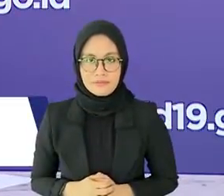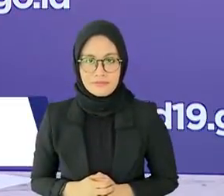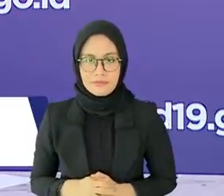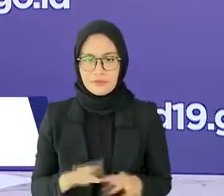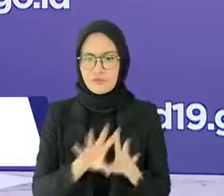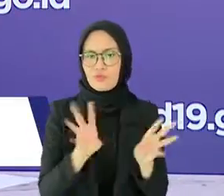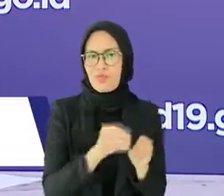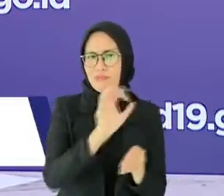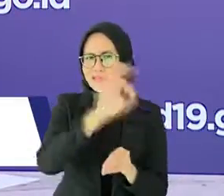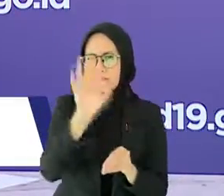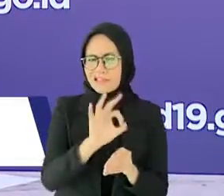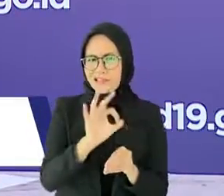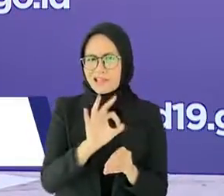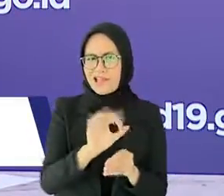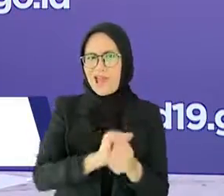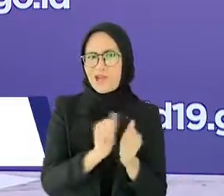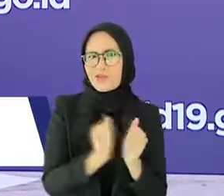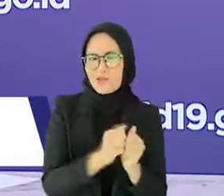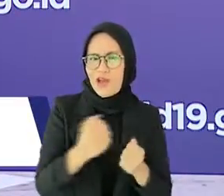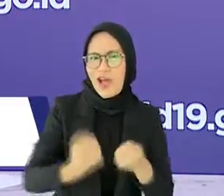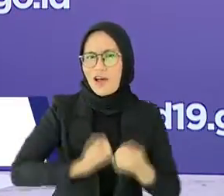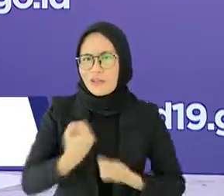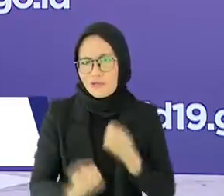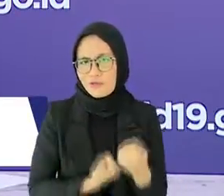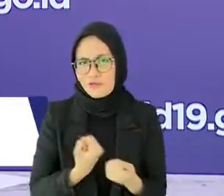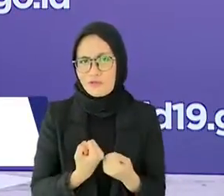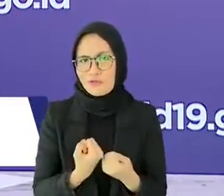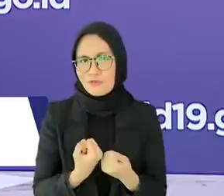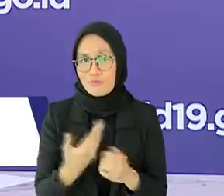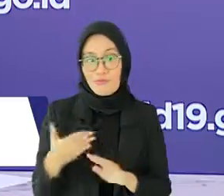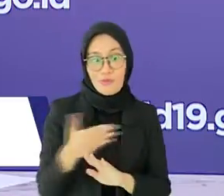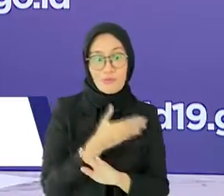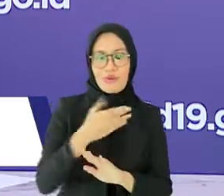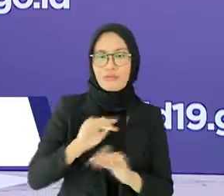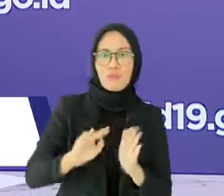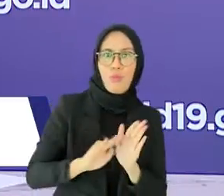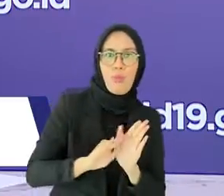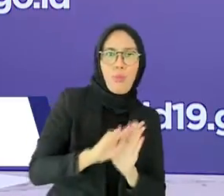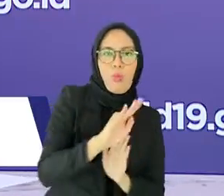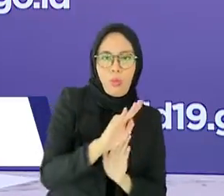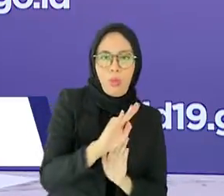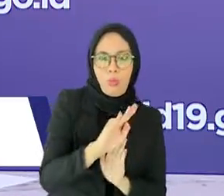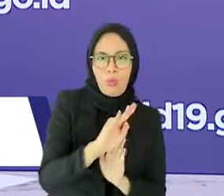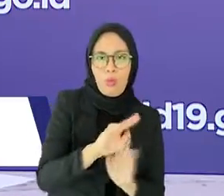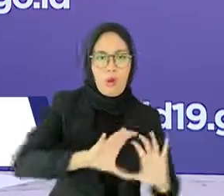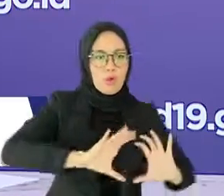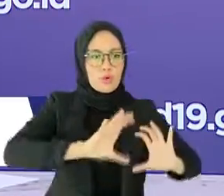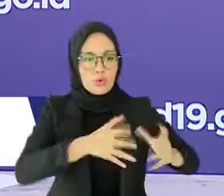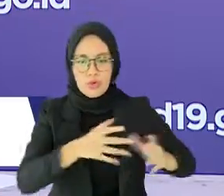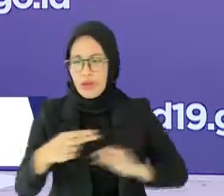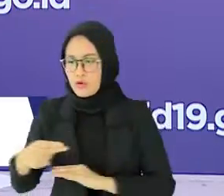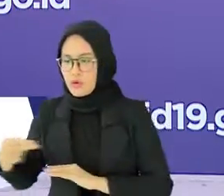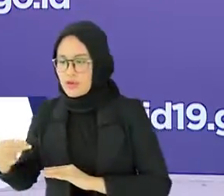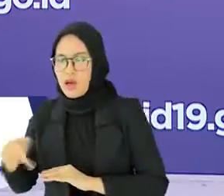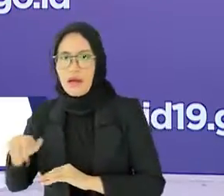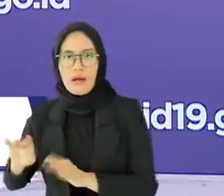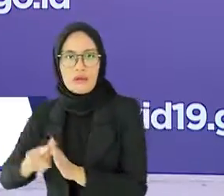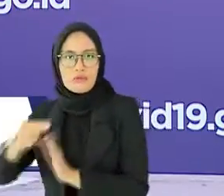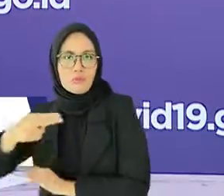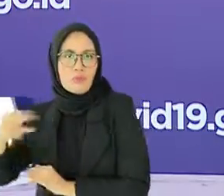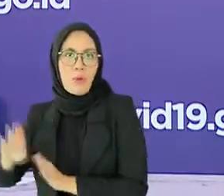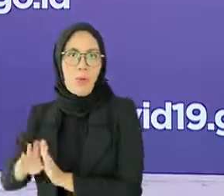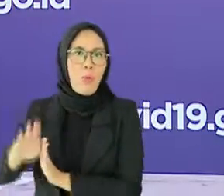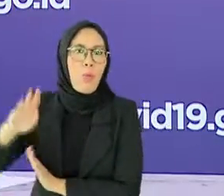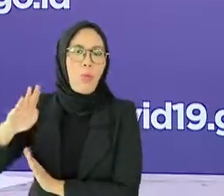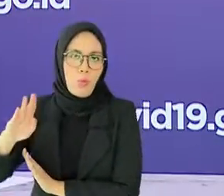persentase kasus aktif di Indonesia yang sempat meningkat melebihi angka dunia pada bulan Juli 2021 saat